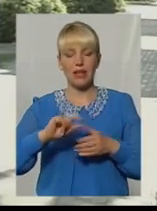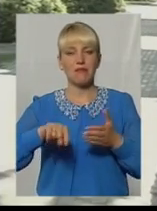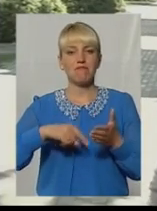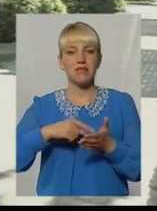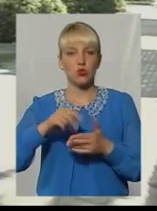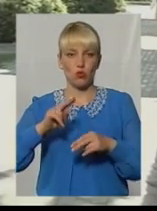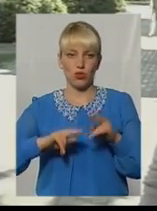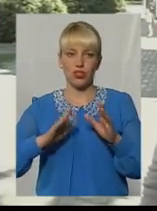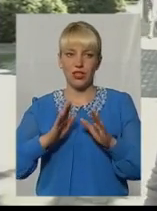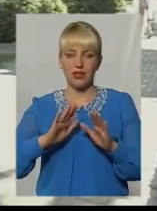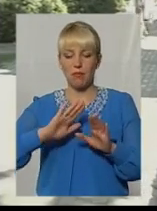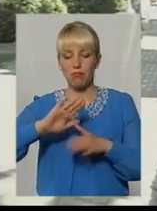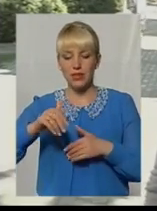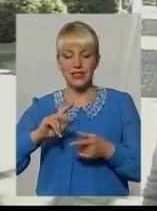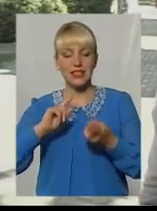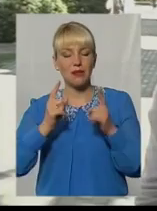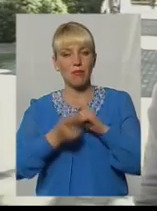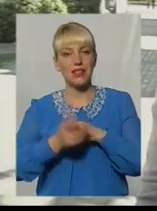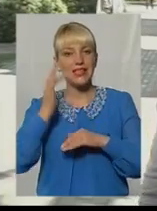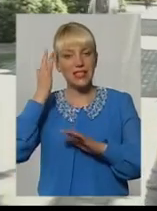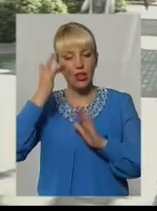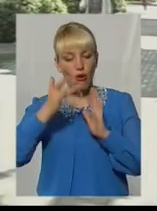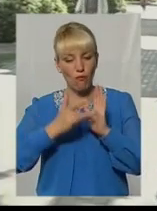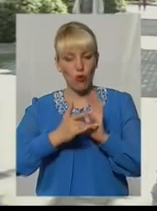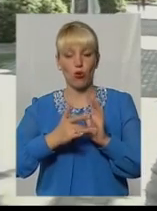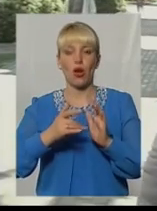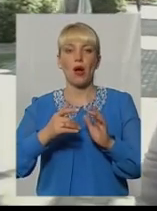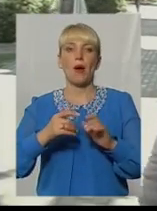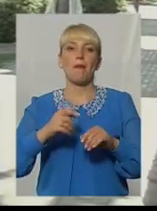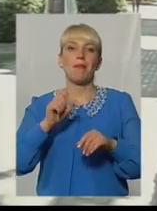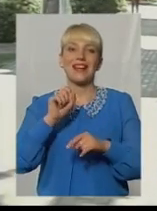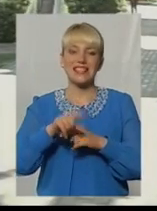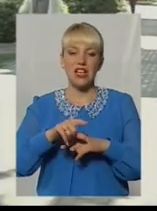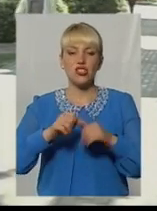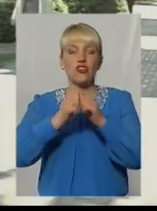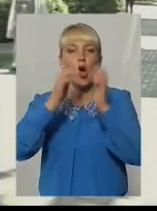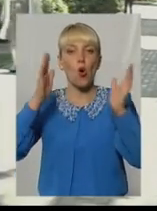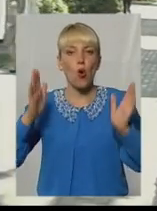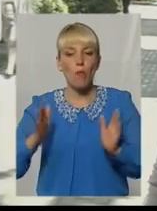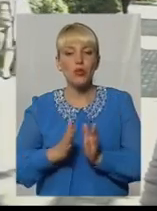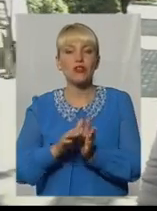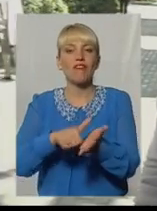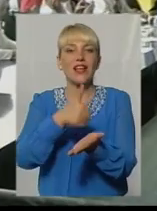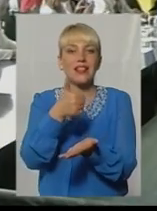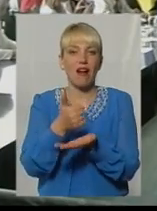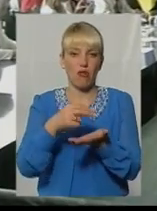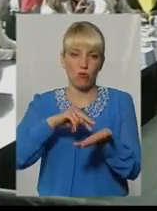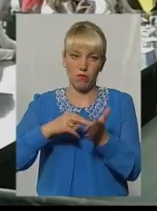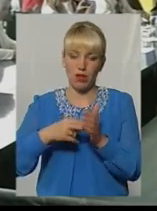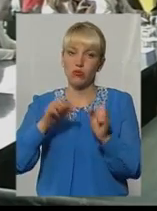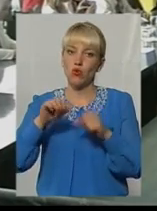Лише після зміни цільового призначення комплексно в генеральному плані можна здійснювати будівництво.